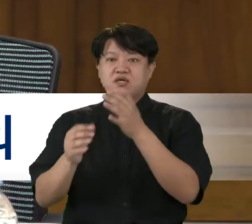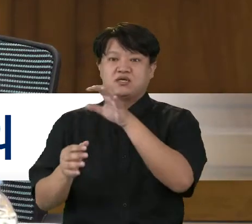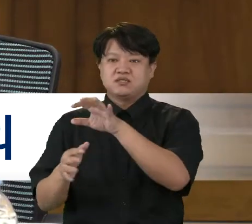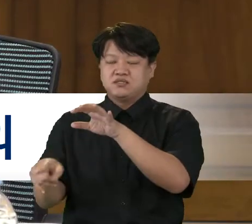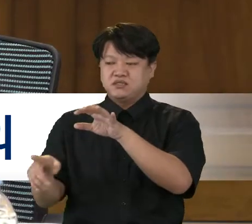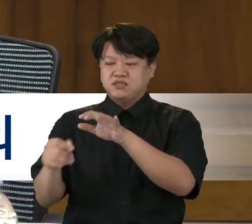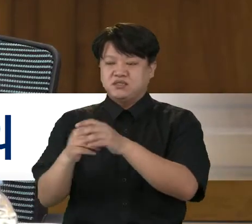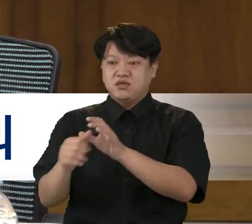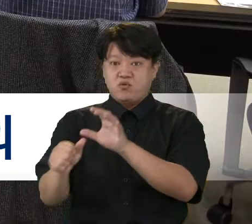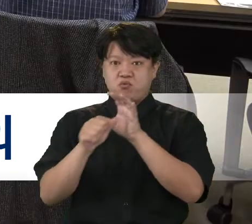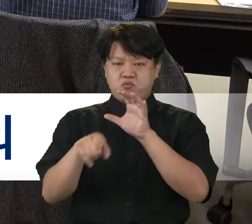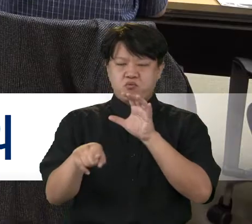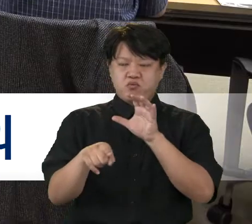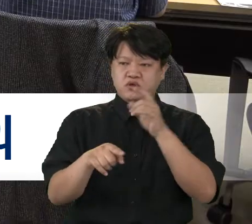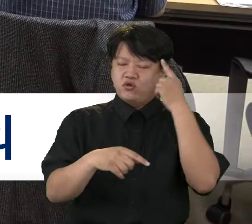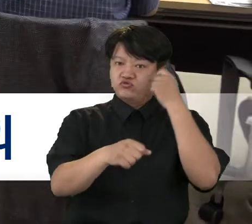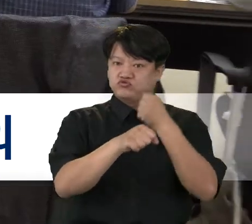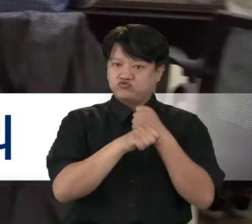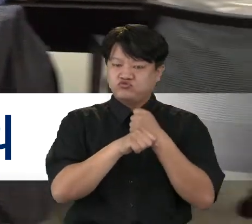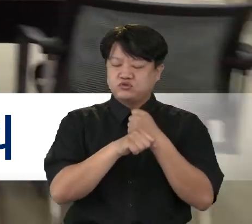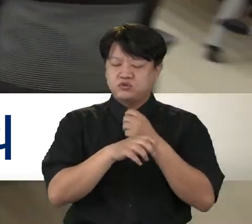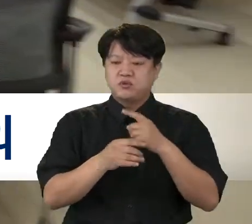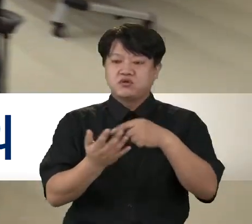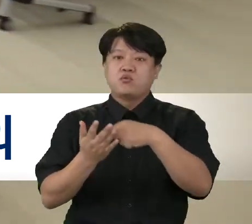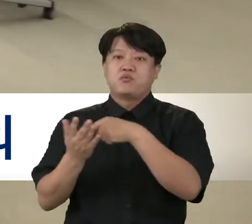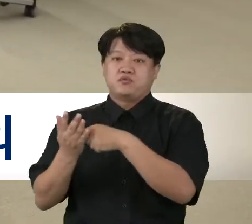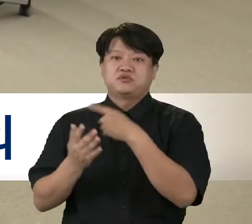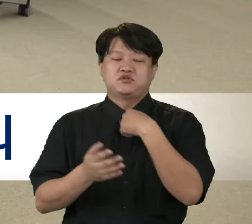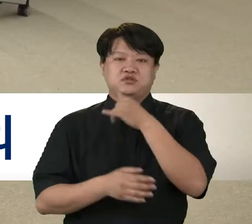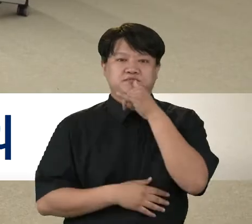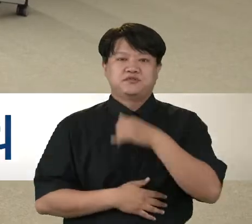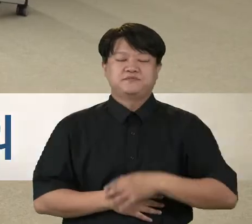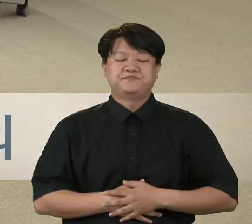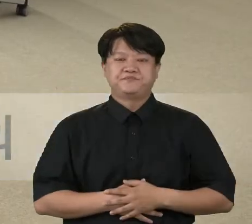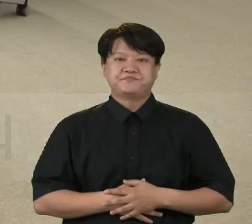방안 연구 용역을 진행하고 주민 공청회를 실시한 바 있습니다.